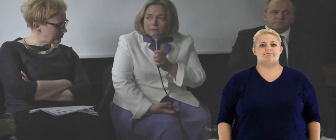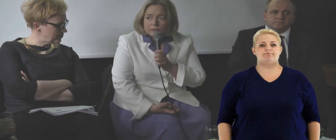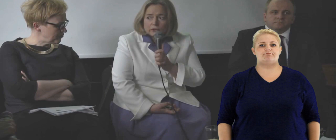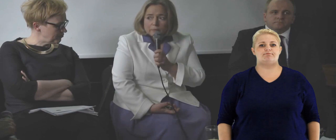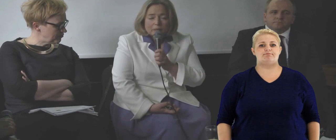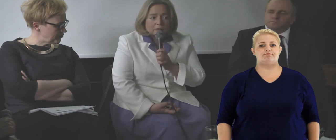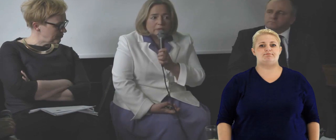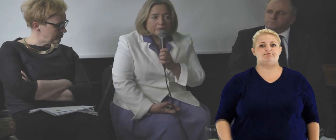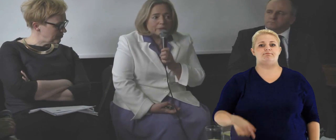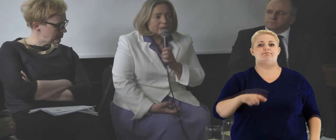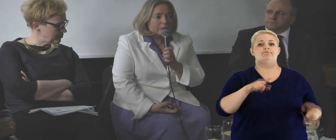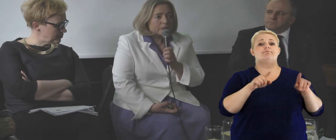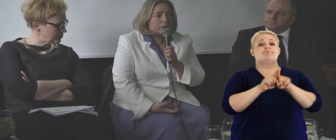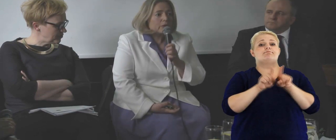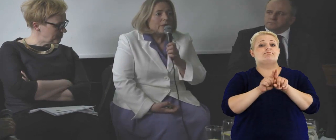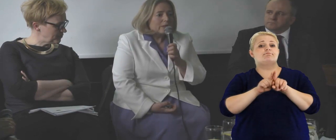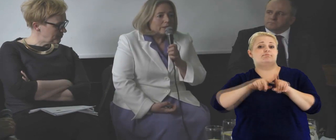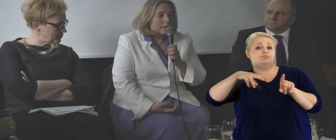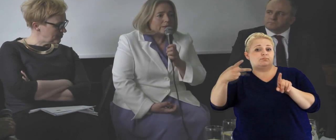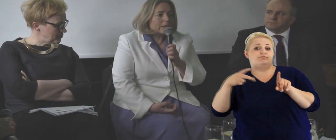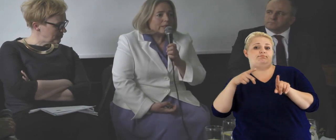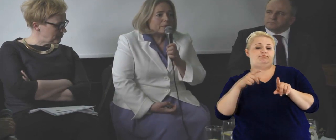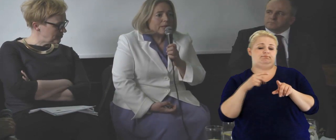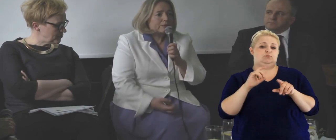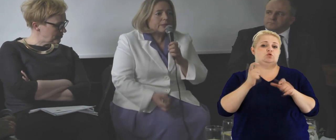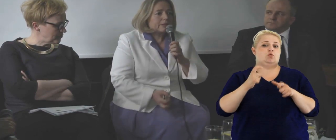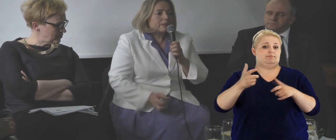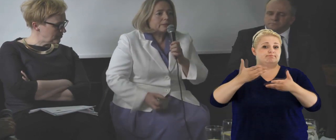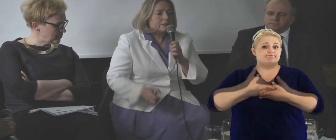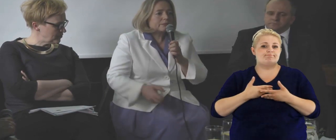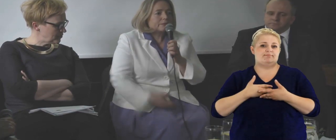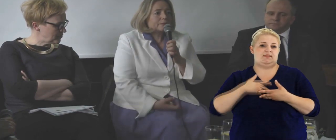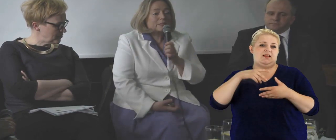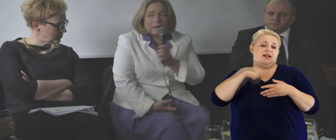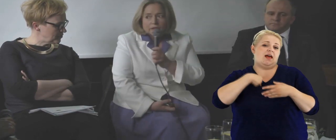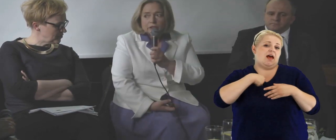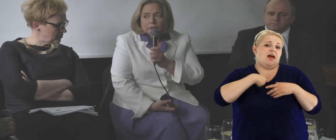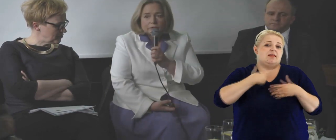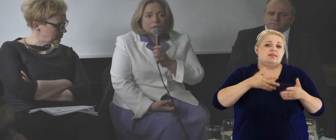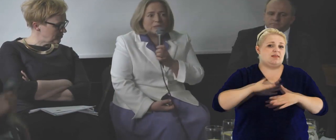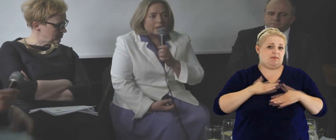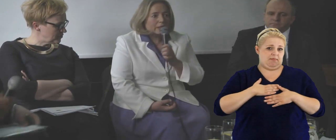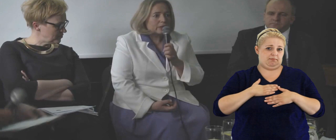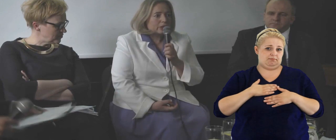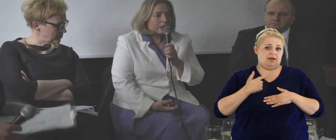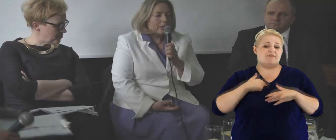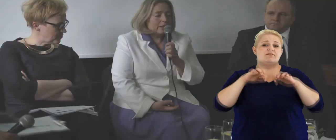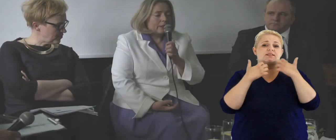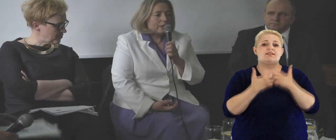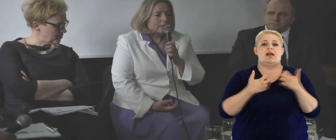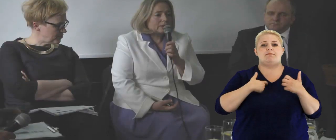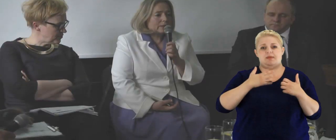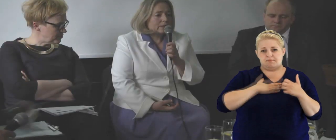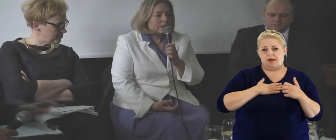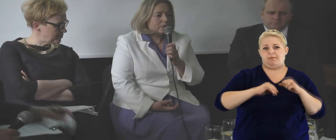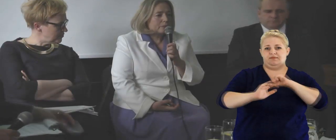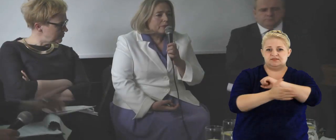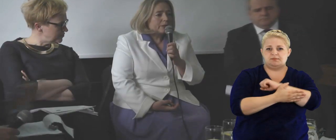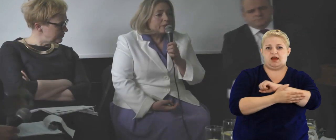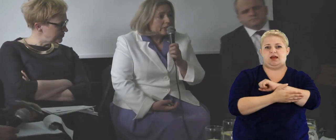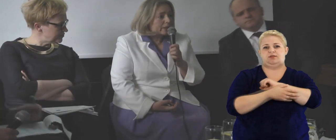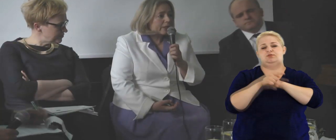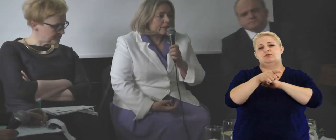My tego nie mamy. W Sejmie to naprawdę wsparcie w tym zakresie jest